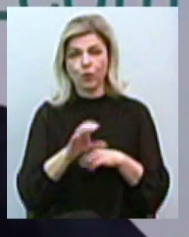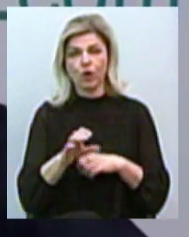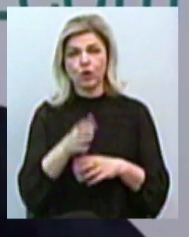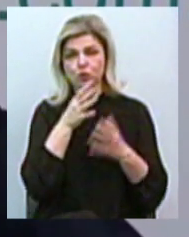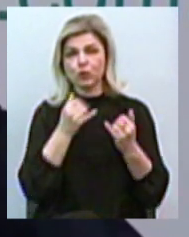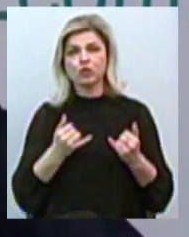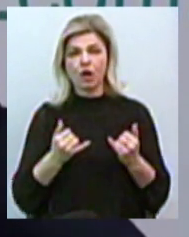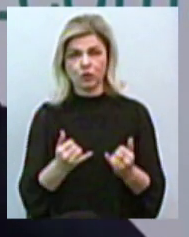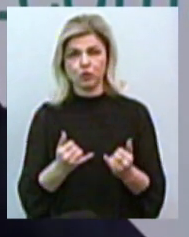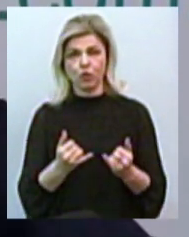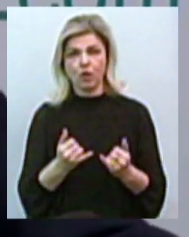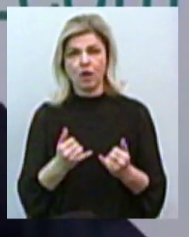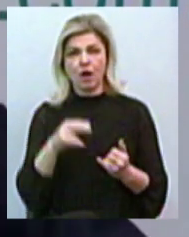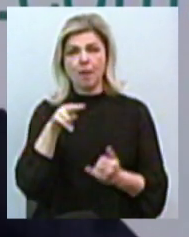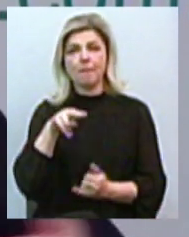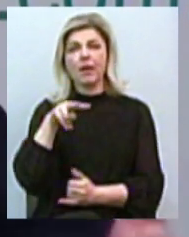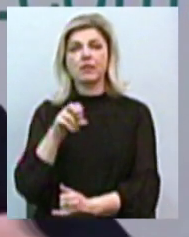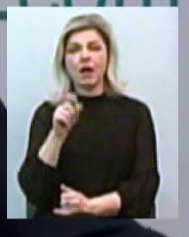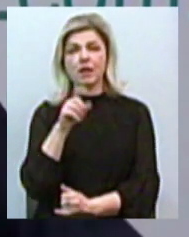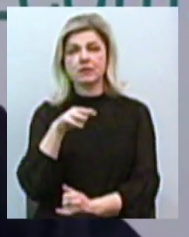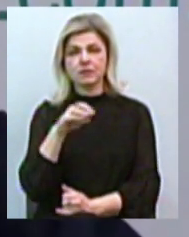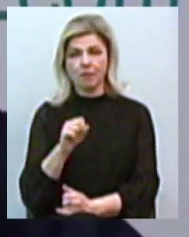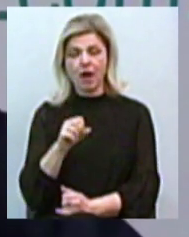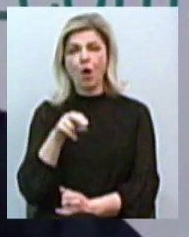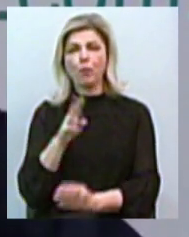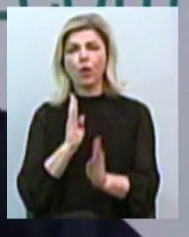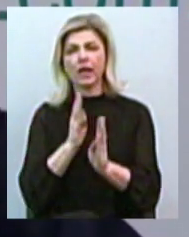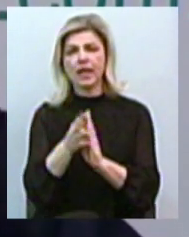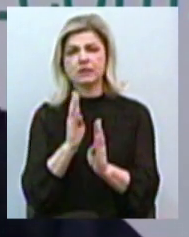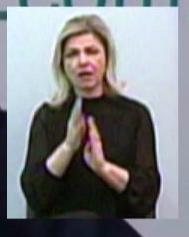плазміної машини по порізку металу.